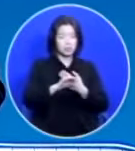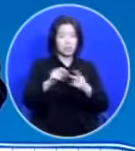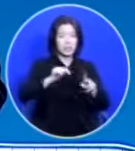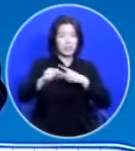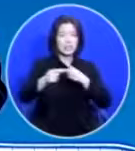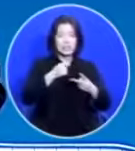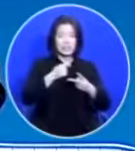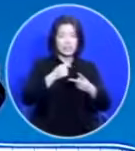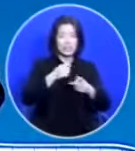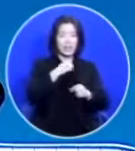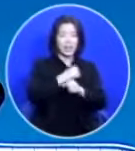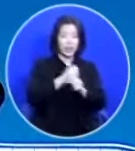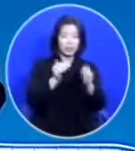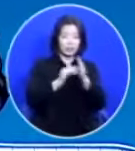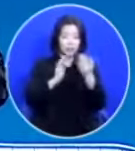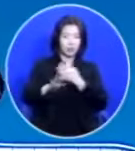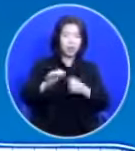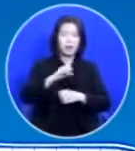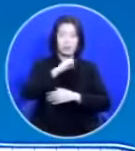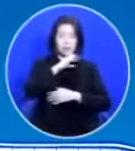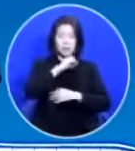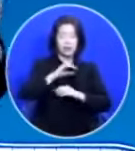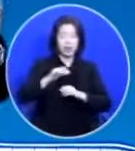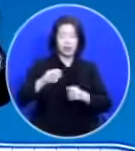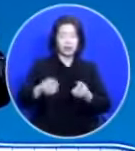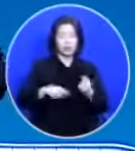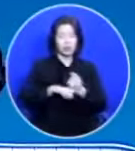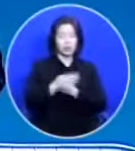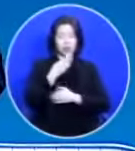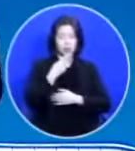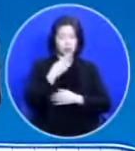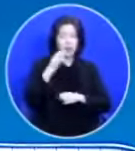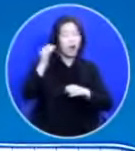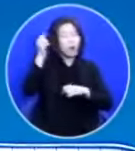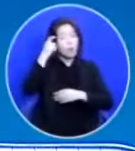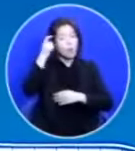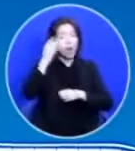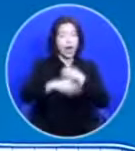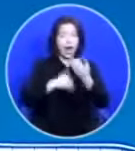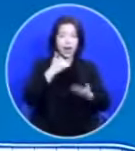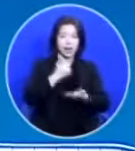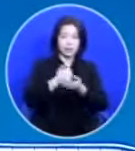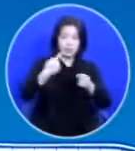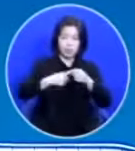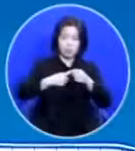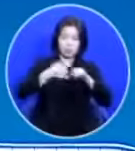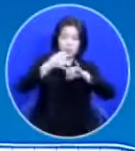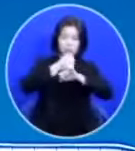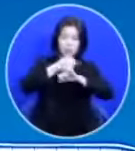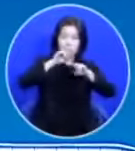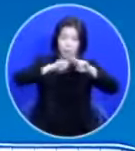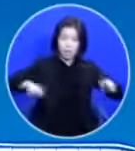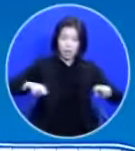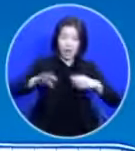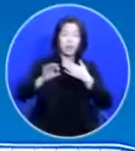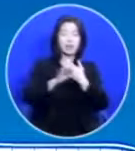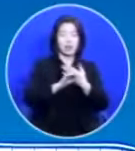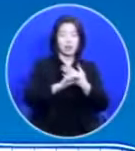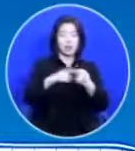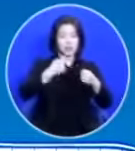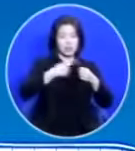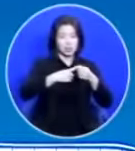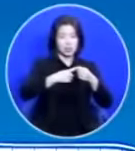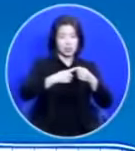불쾌한 내용이 아닙니다 하나님이 왜 첫 번째 언약을 폐기하셨느냐 하면 첫 번째 언약대로